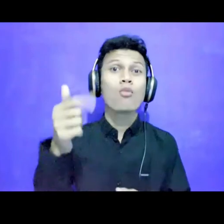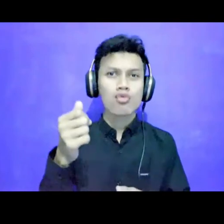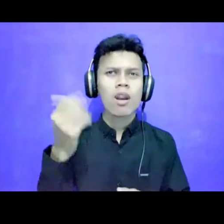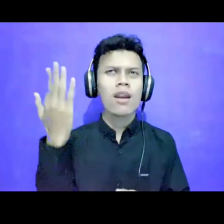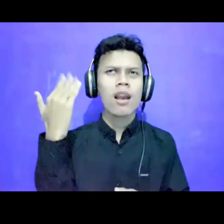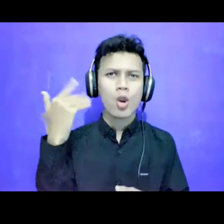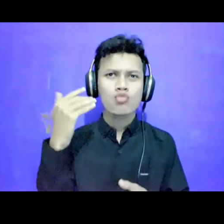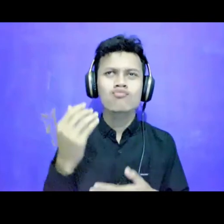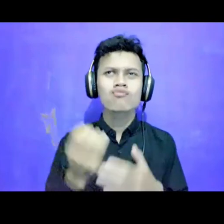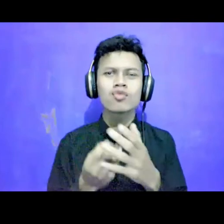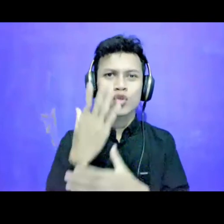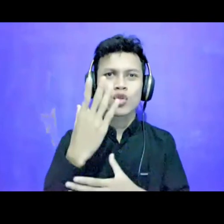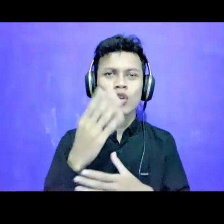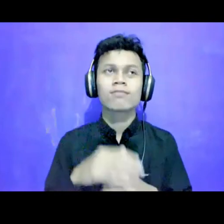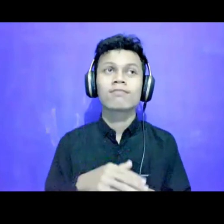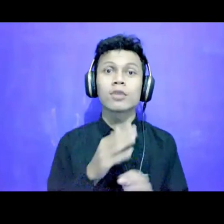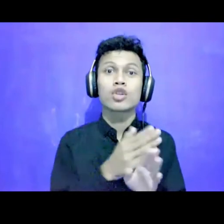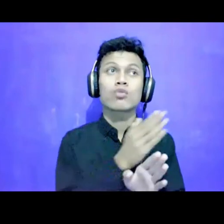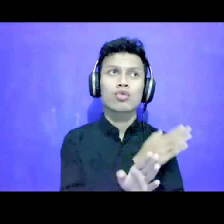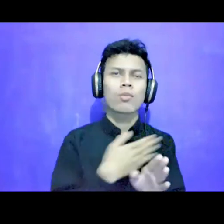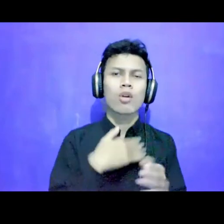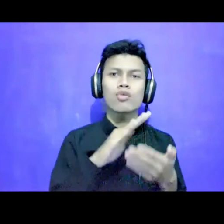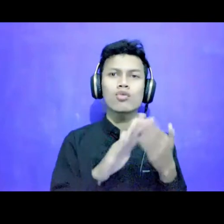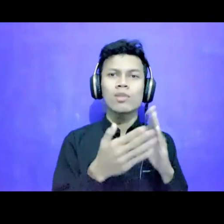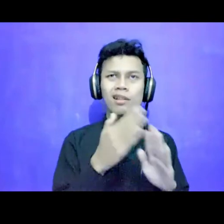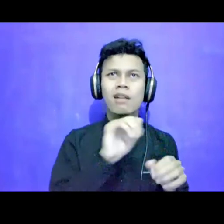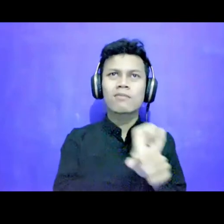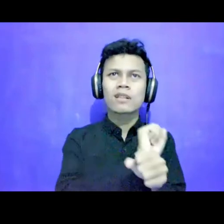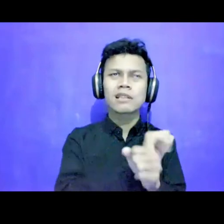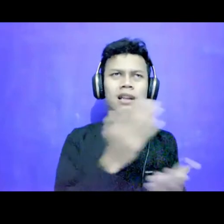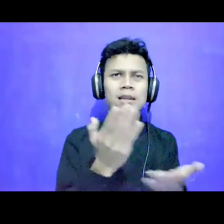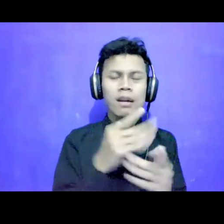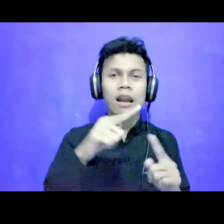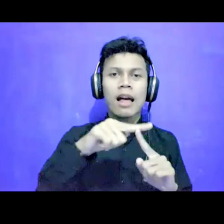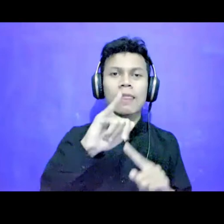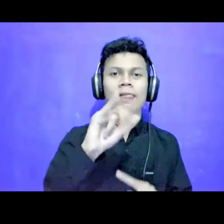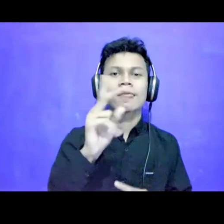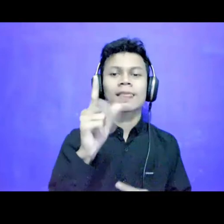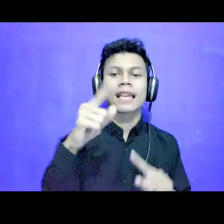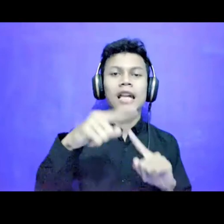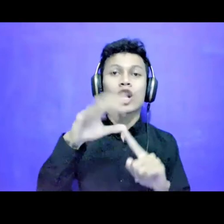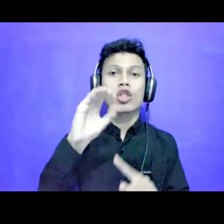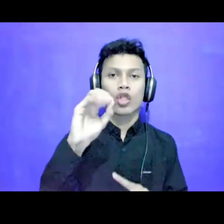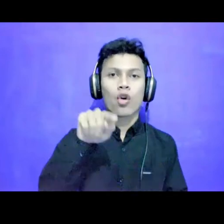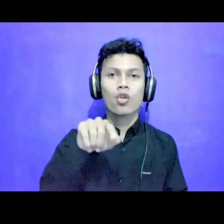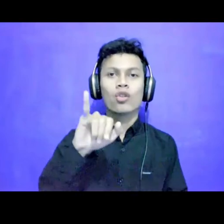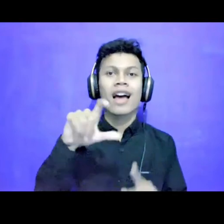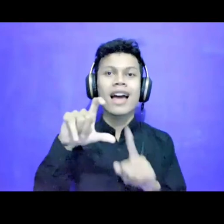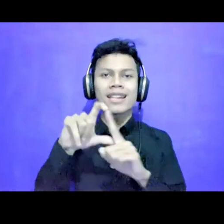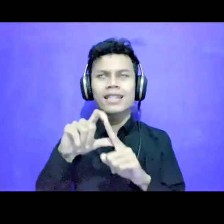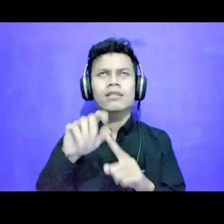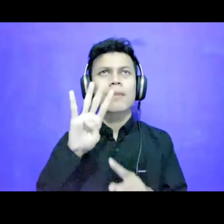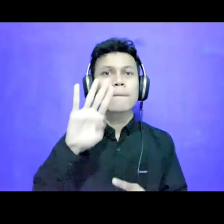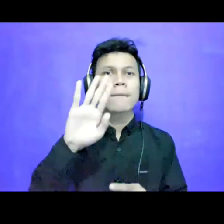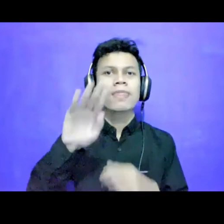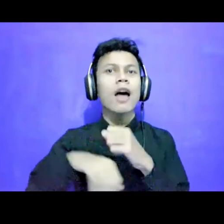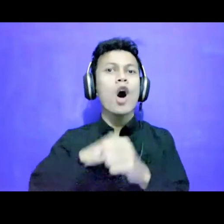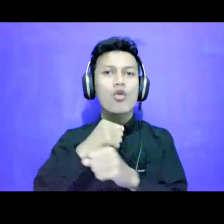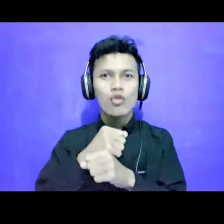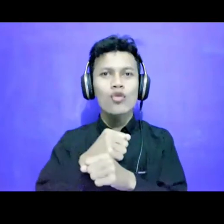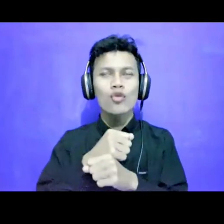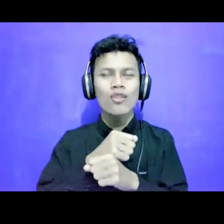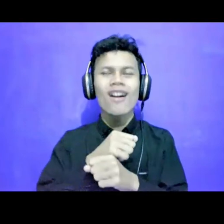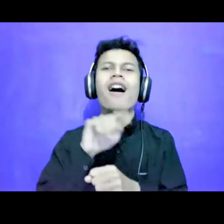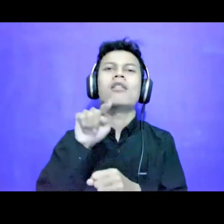Sebelumnya aku pernah kerja untuk Tirta.id selama 4 tahun Dan di Tirta juga saya belajar jurnalisme